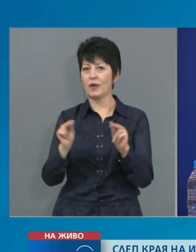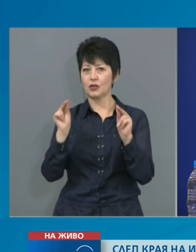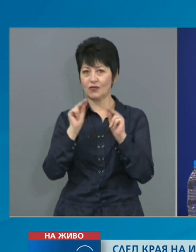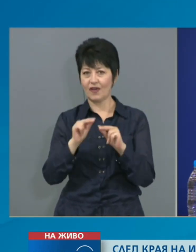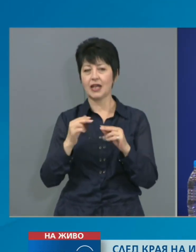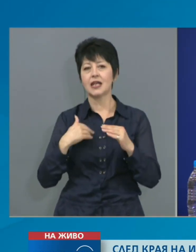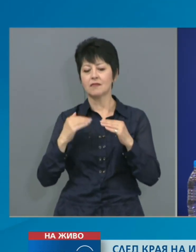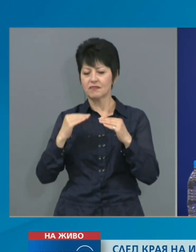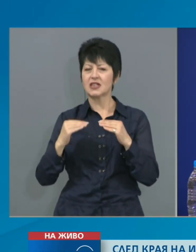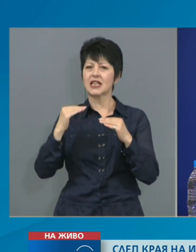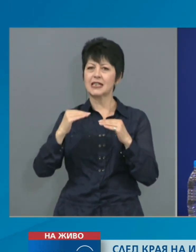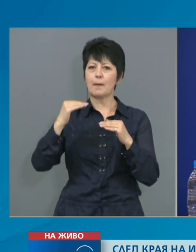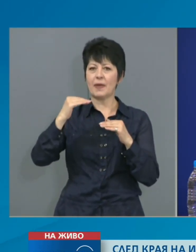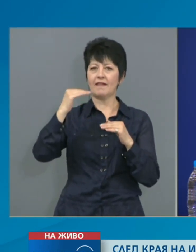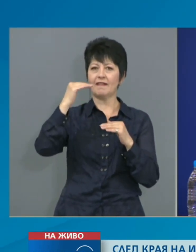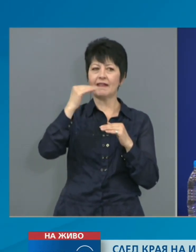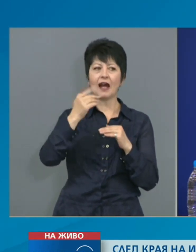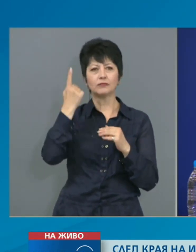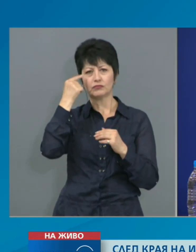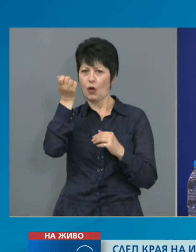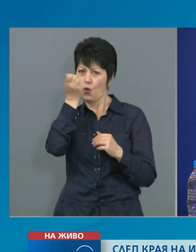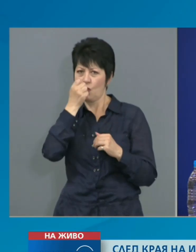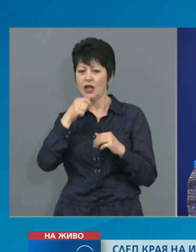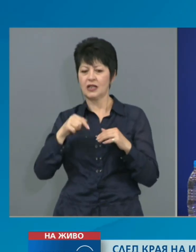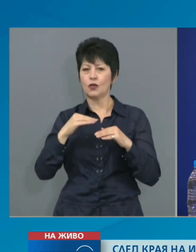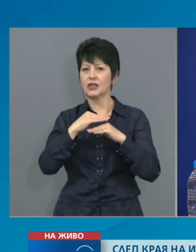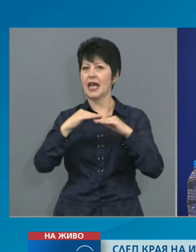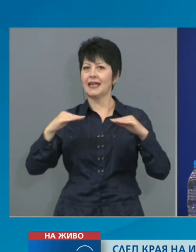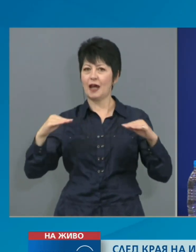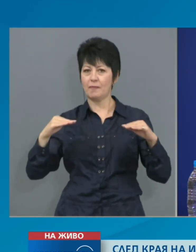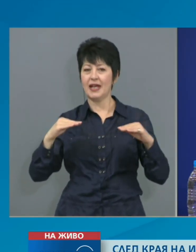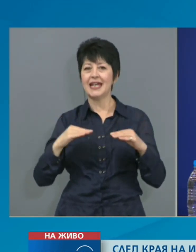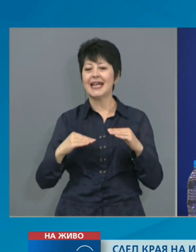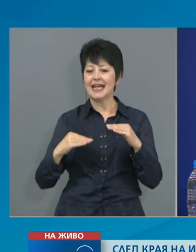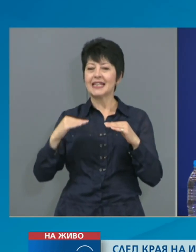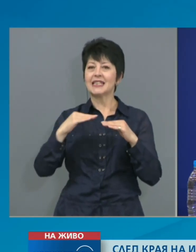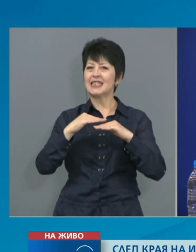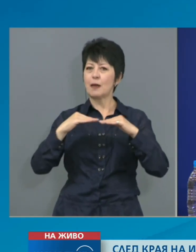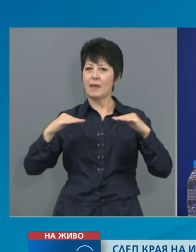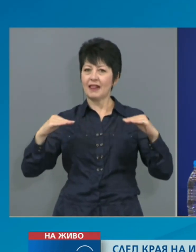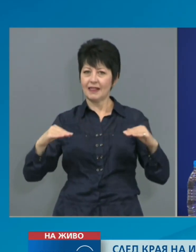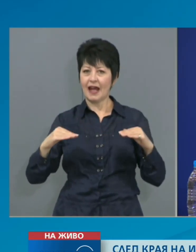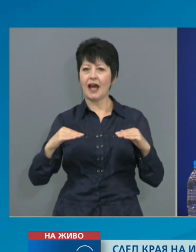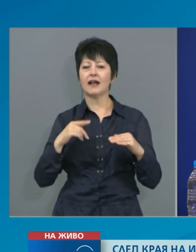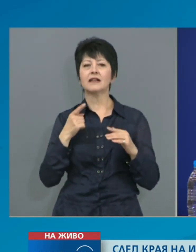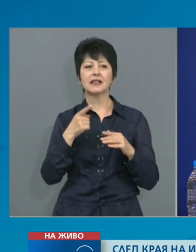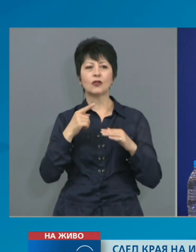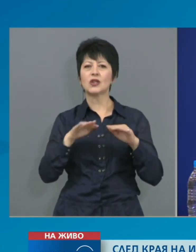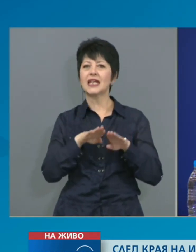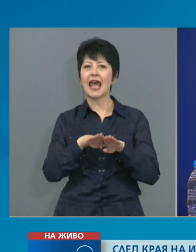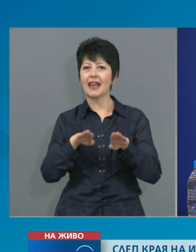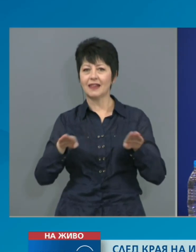постигане на компетентностите за съответния етап. Степента на постигане на компетентностите за съответния етап на